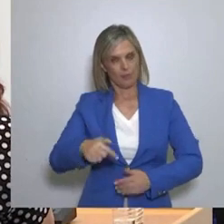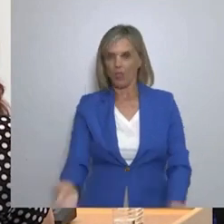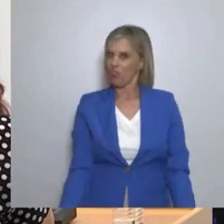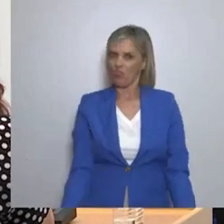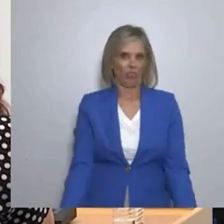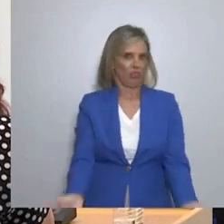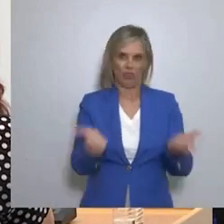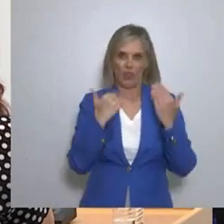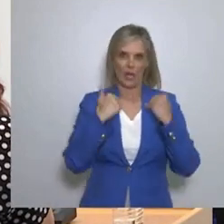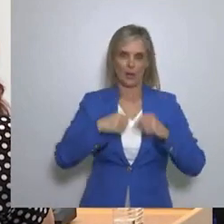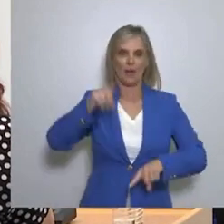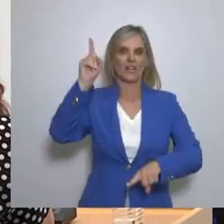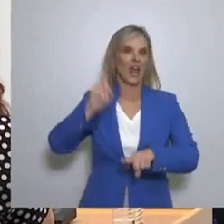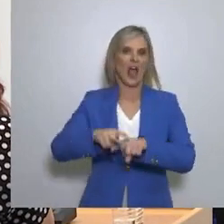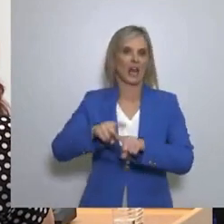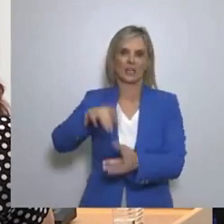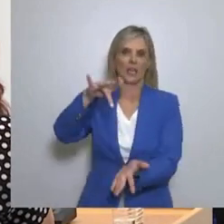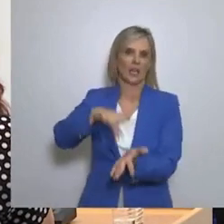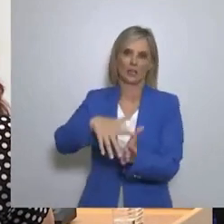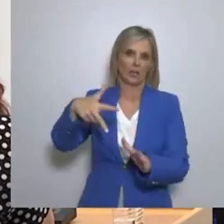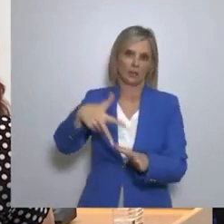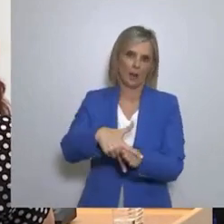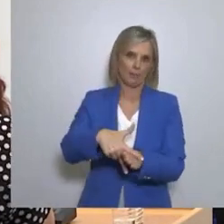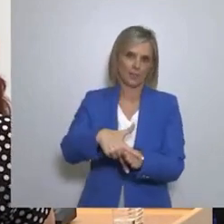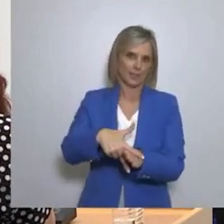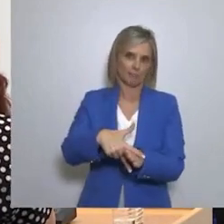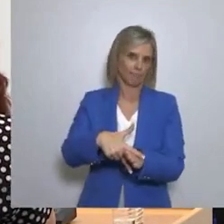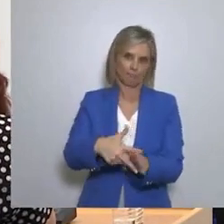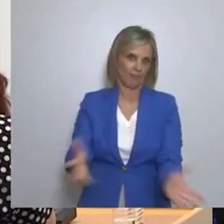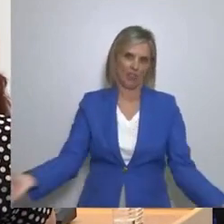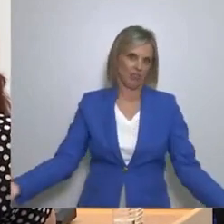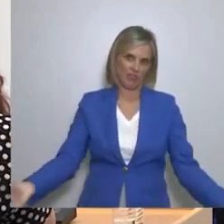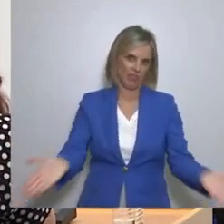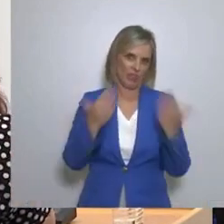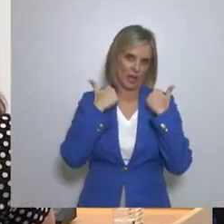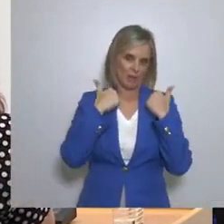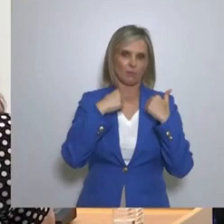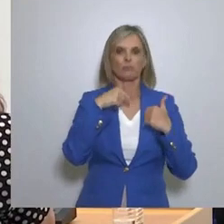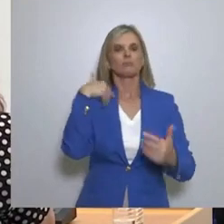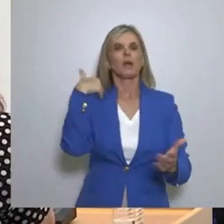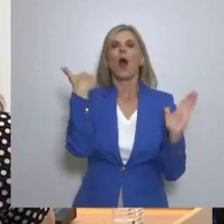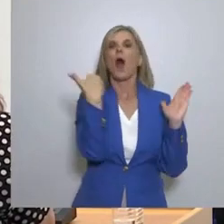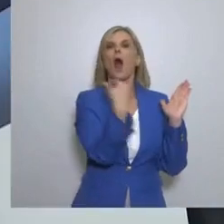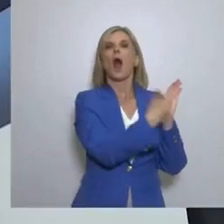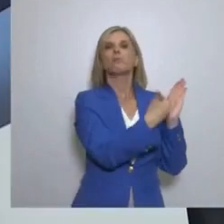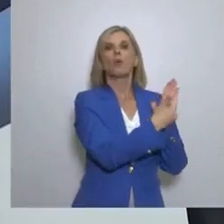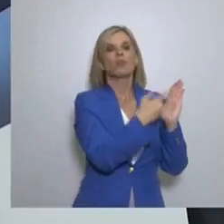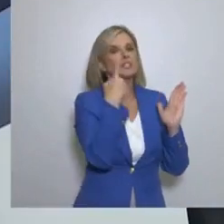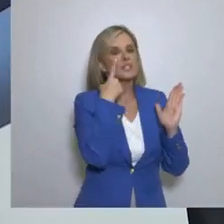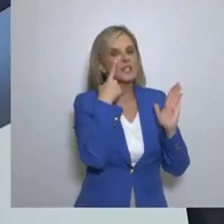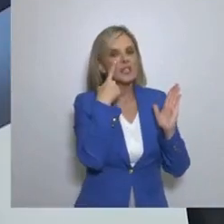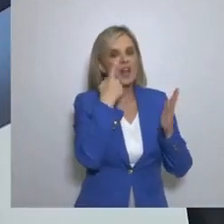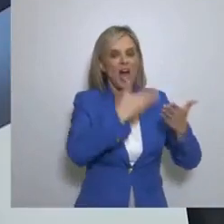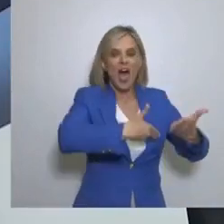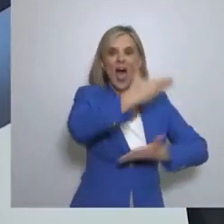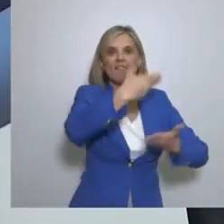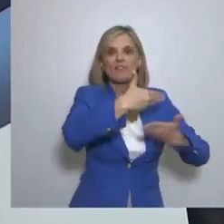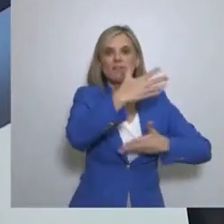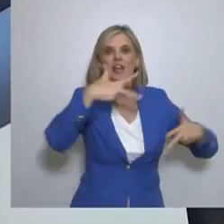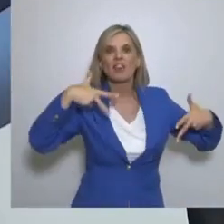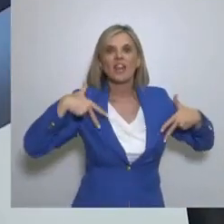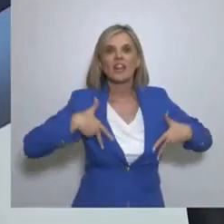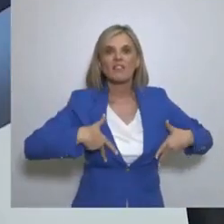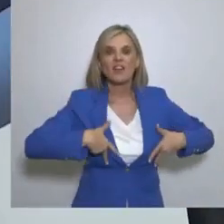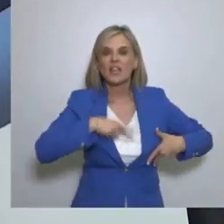υπάρχει ελληνική κεντρική τράπεζα Αυτό αποδεικνύεται μέσα και από το ΦΕΚ ίδρυσίς της Το οποίο προέρχεται από την